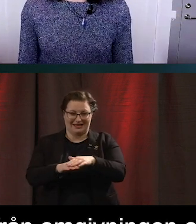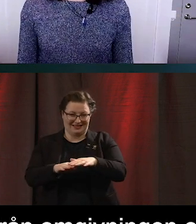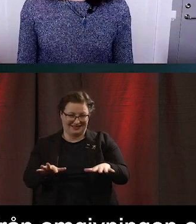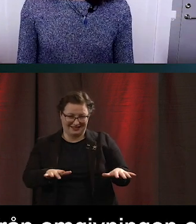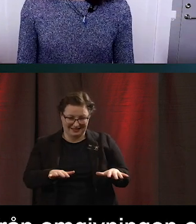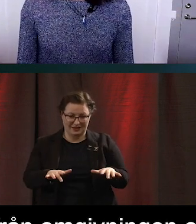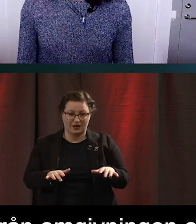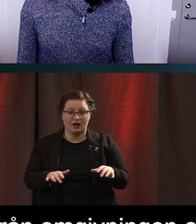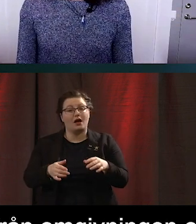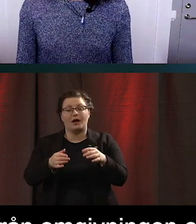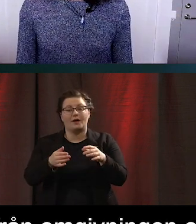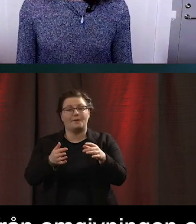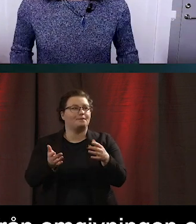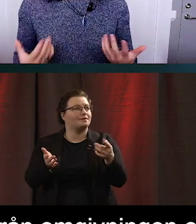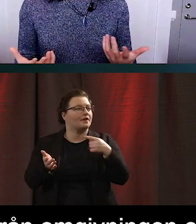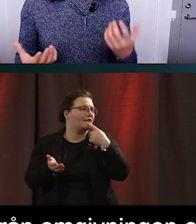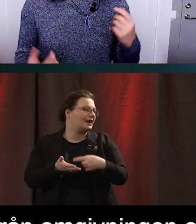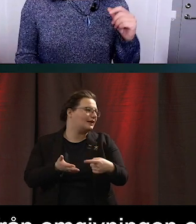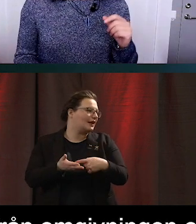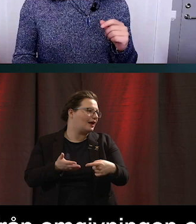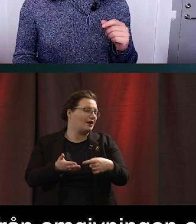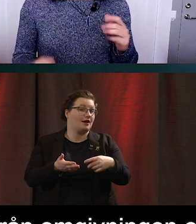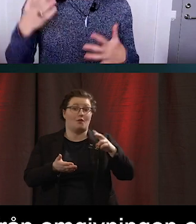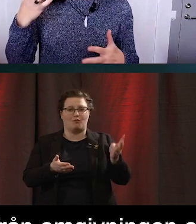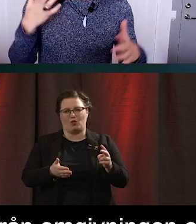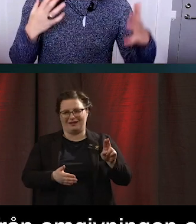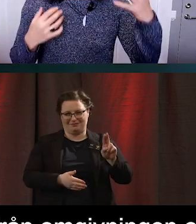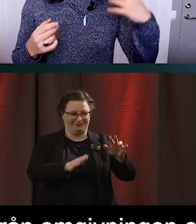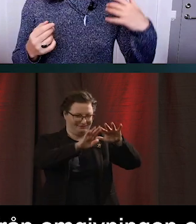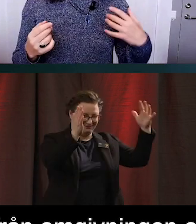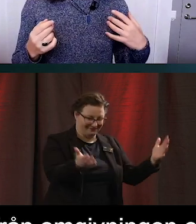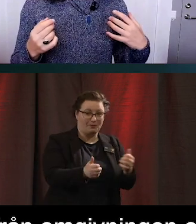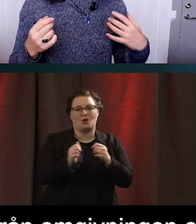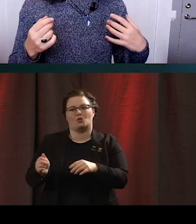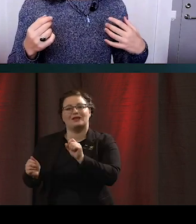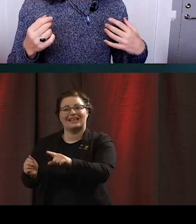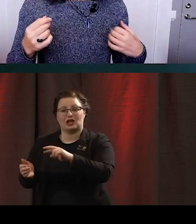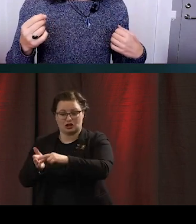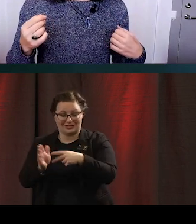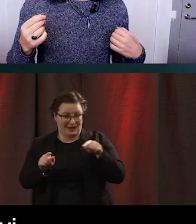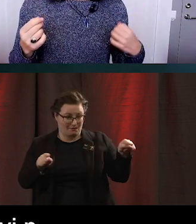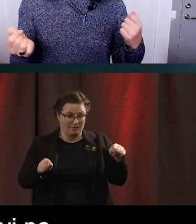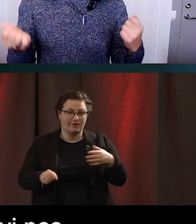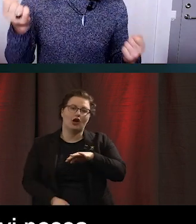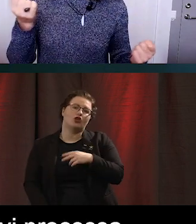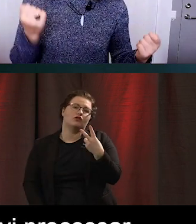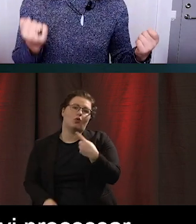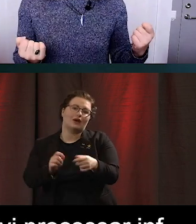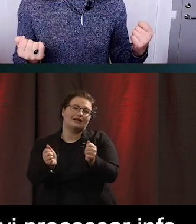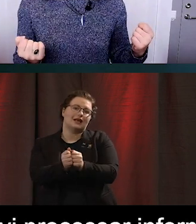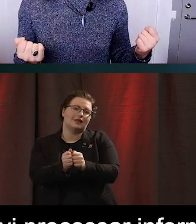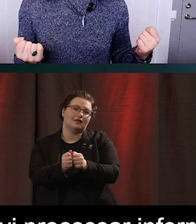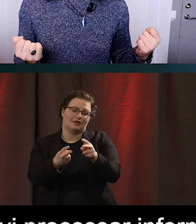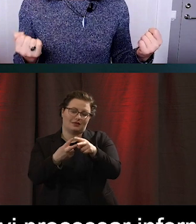vårt digitium, då finns det två sätt vi processar information på. Och den ena är